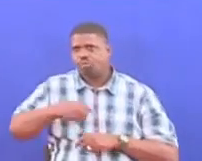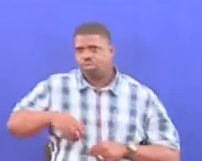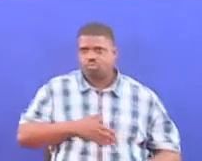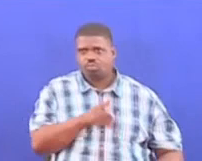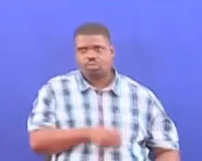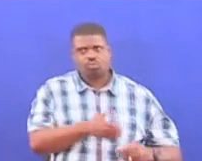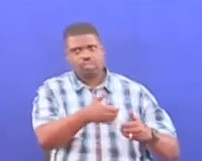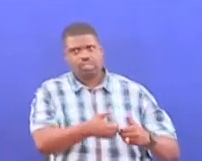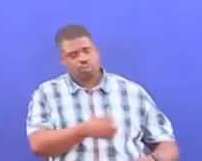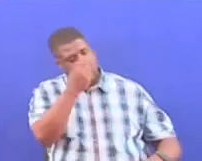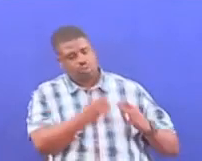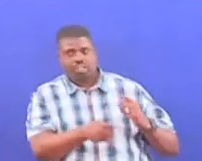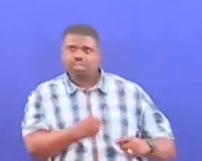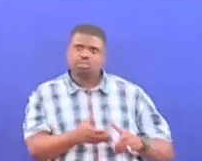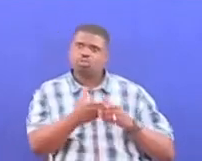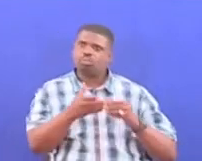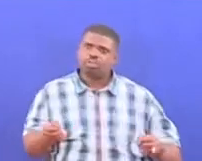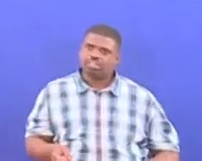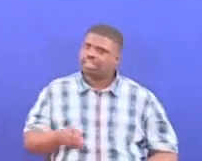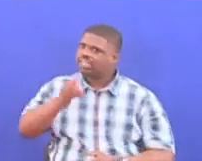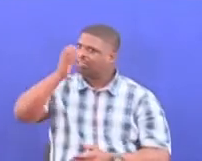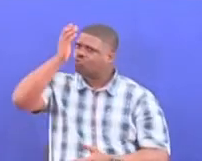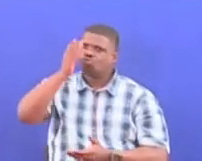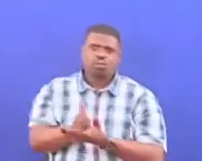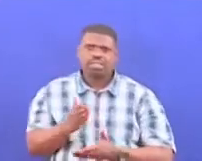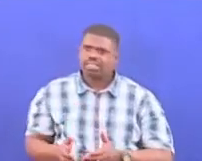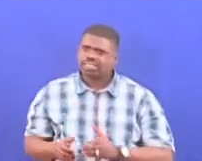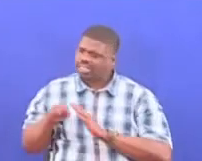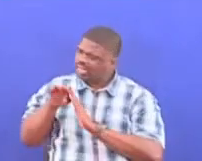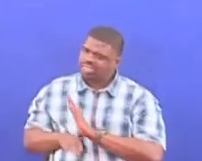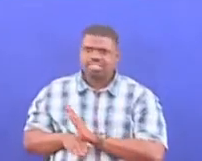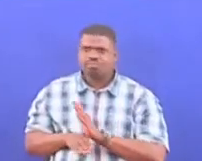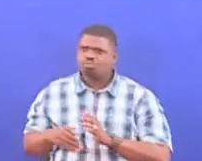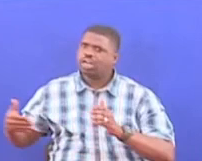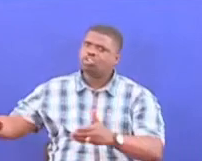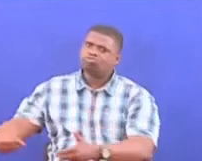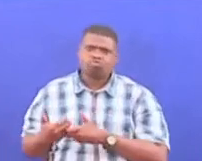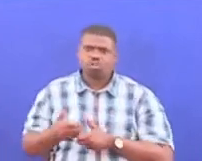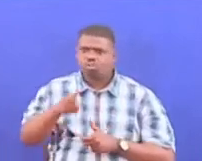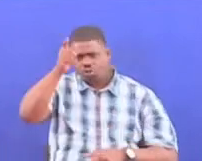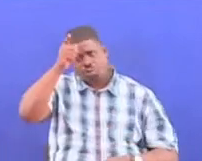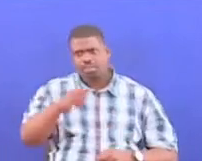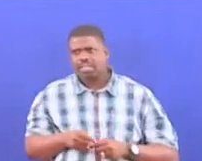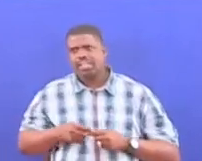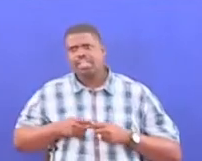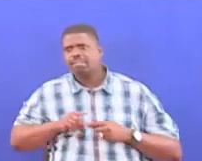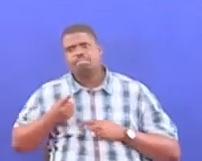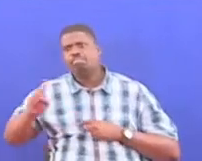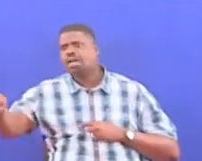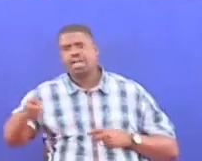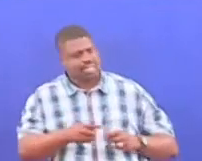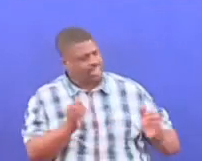yetu kutekwa na kunyanyaso na kupotezwa. Ni kweli imekua ni charatibu wa nasuaga ngombe. Sam kilomitazi. Amapu